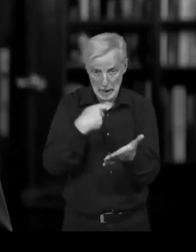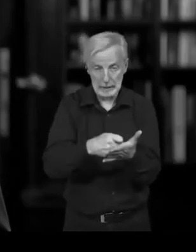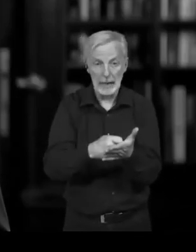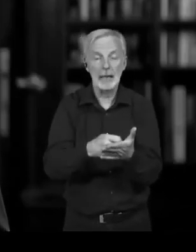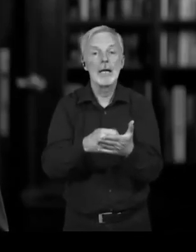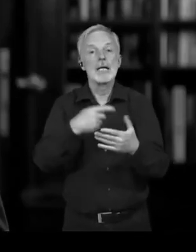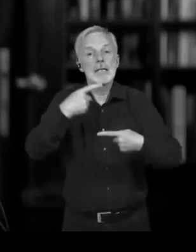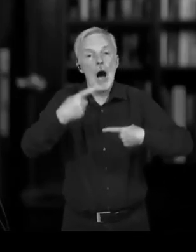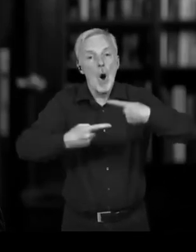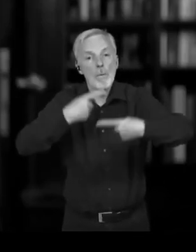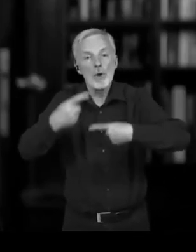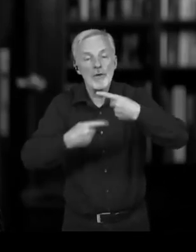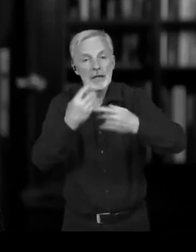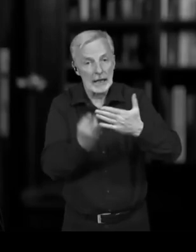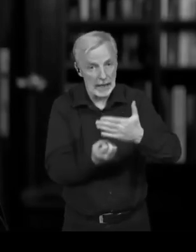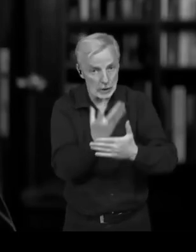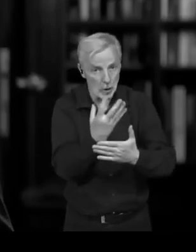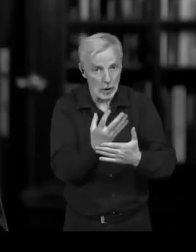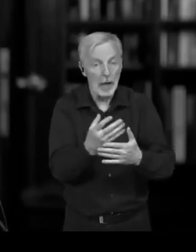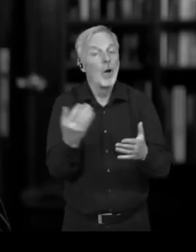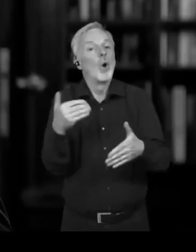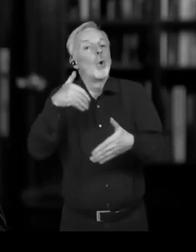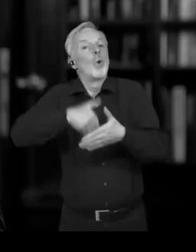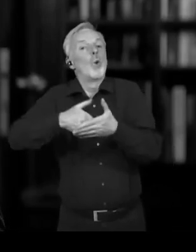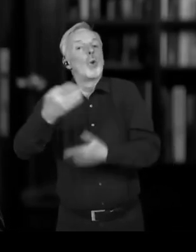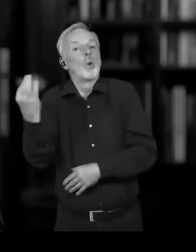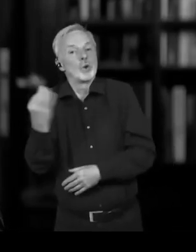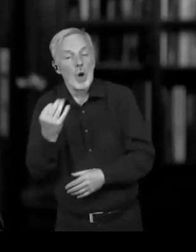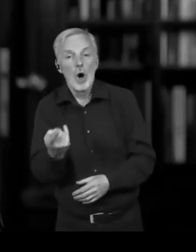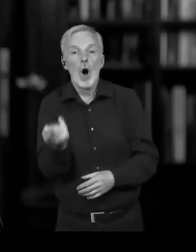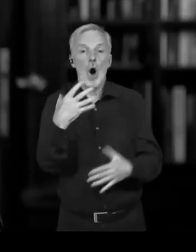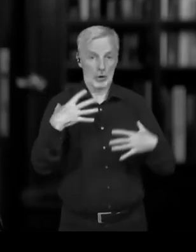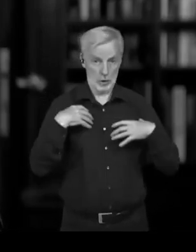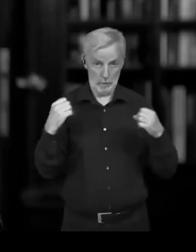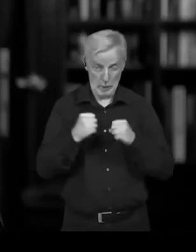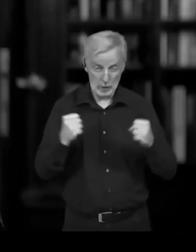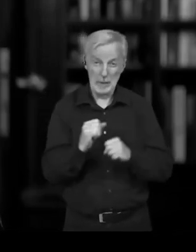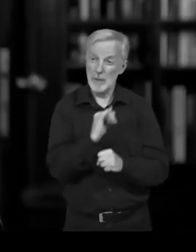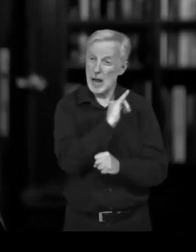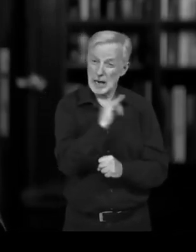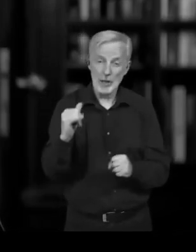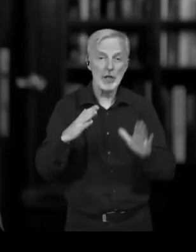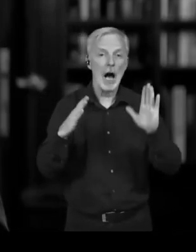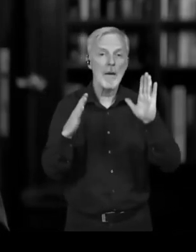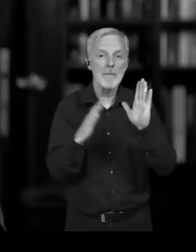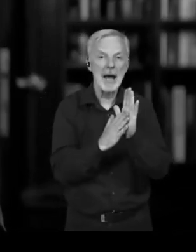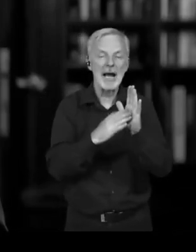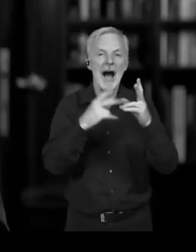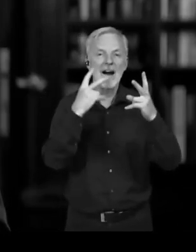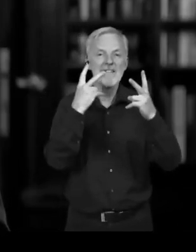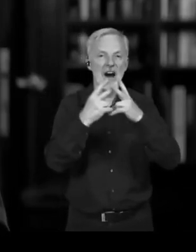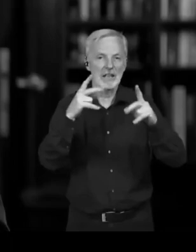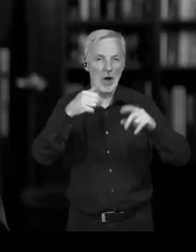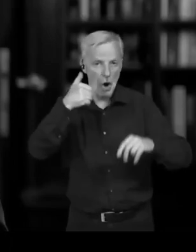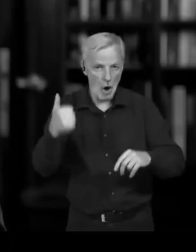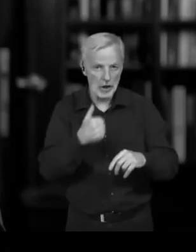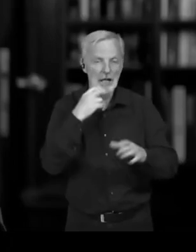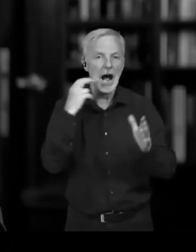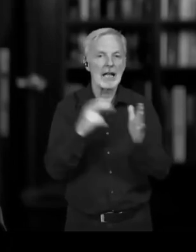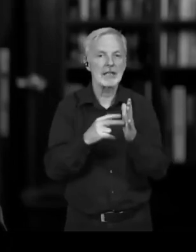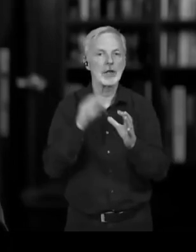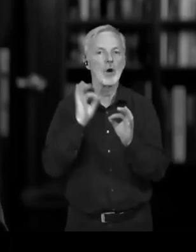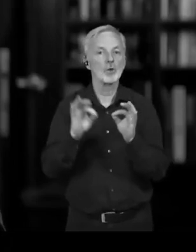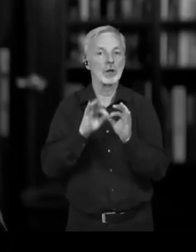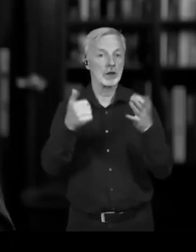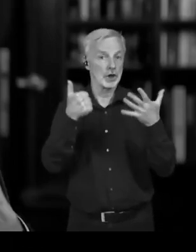vládě neměli dostat, protože vy, vy jste ti, co nás dávají do té záhuby, co nás tam prostě řítí o velkým stylem.